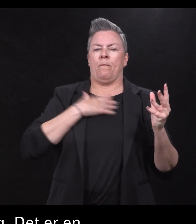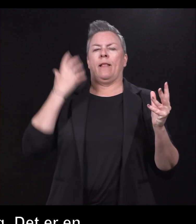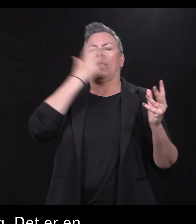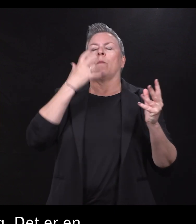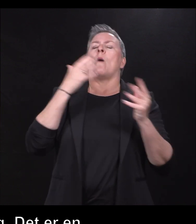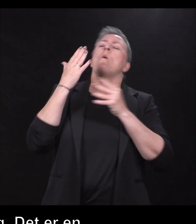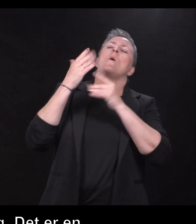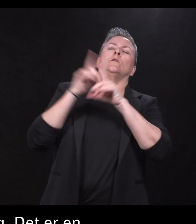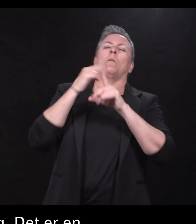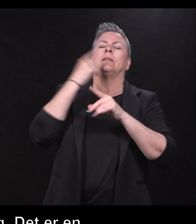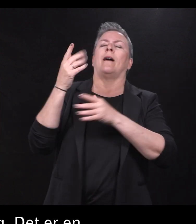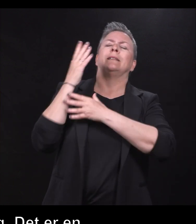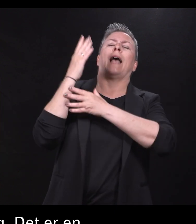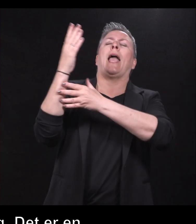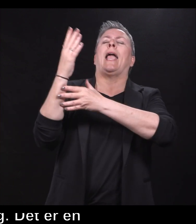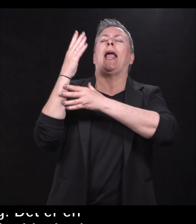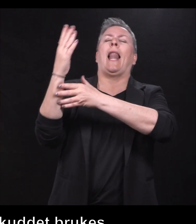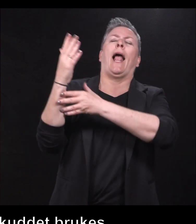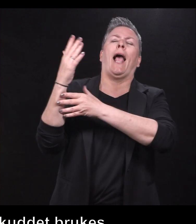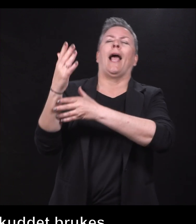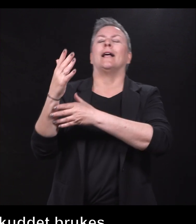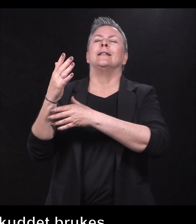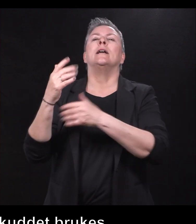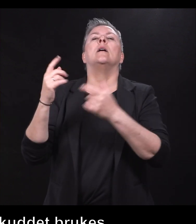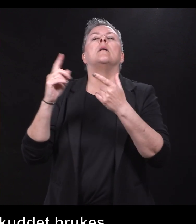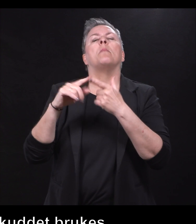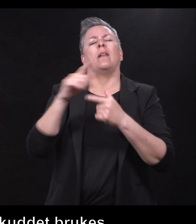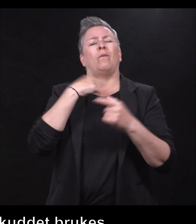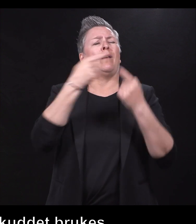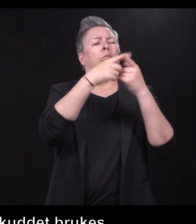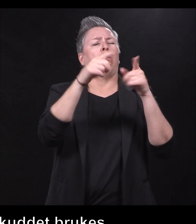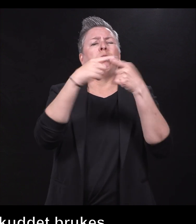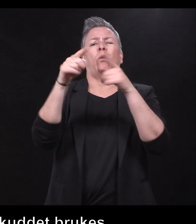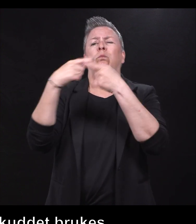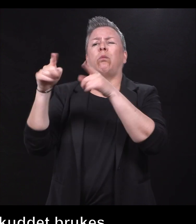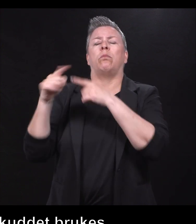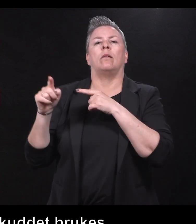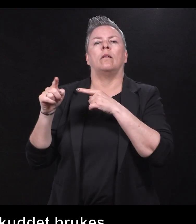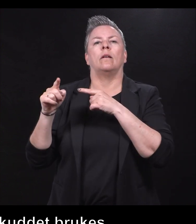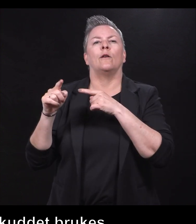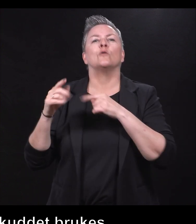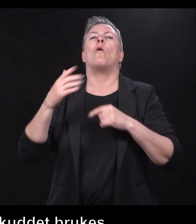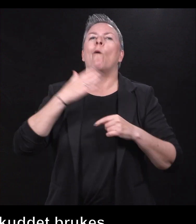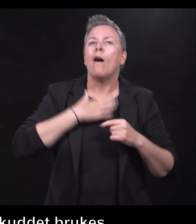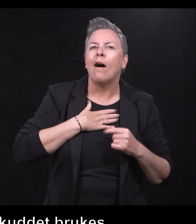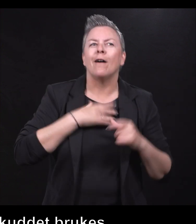som vindkjemmer og kanskje andre ting, men vi er så forskjellige, så det å ha denne type